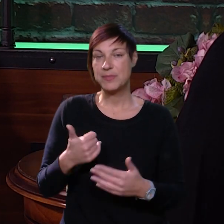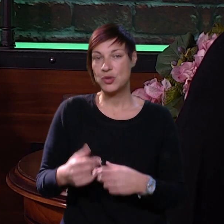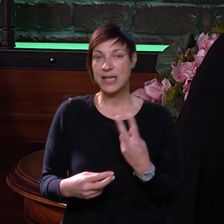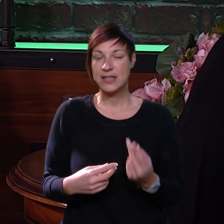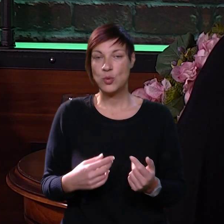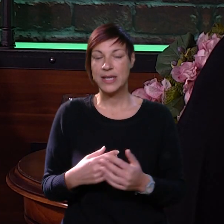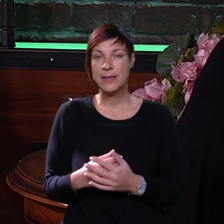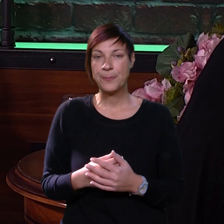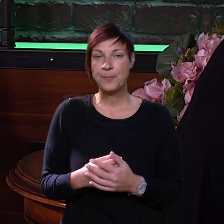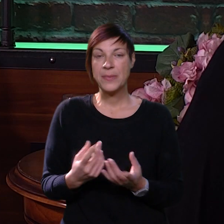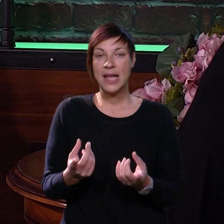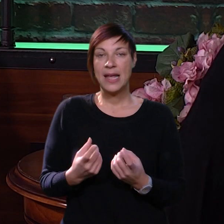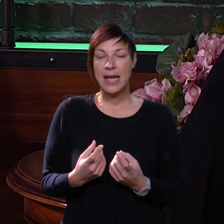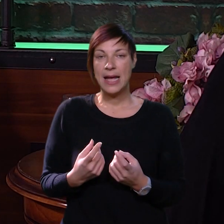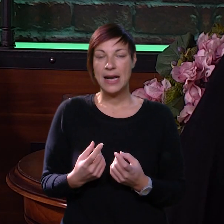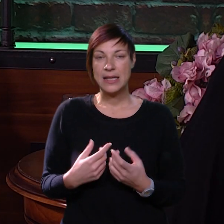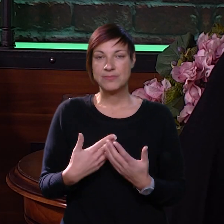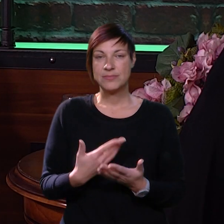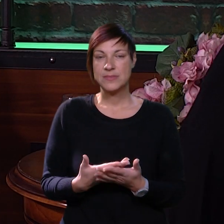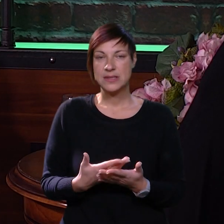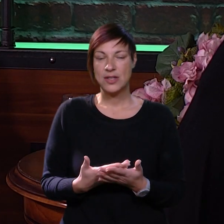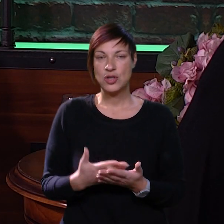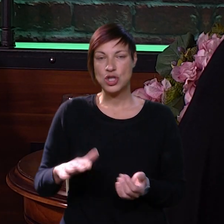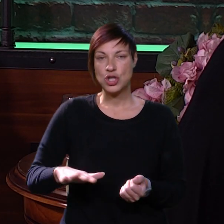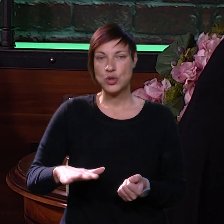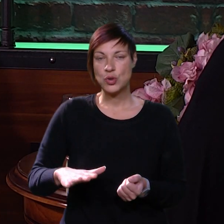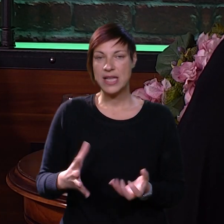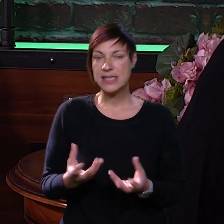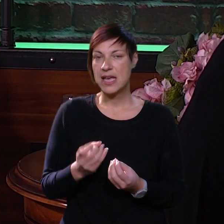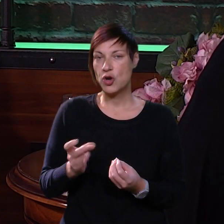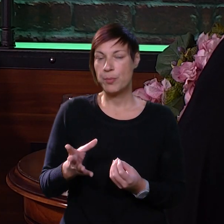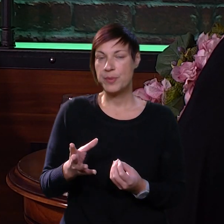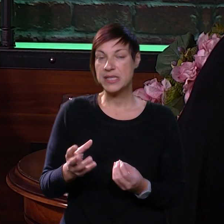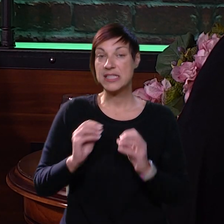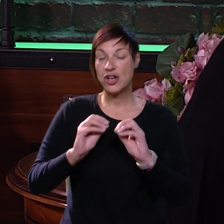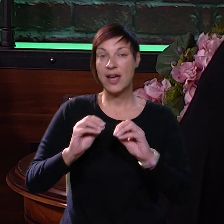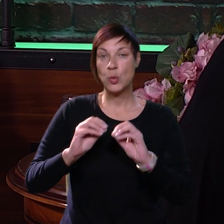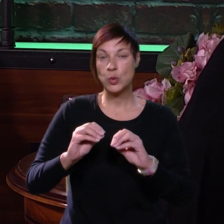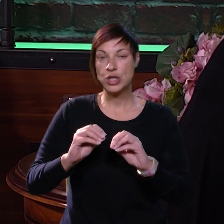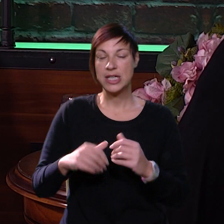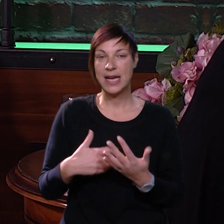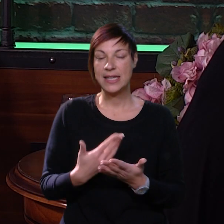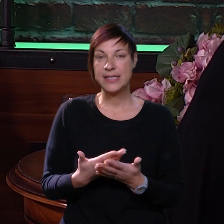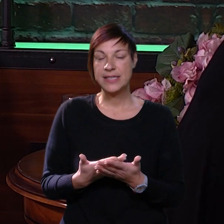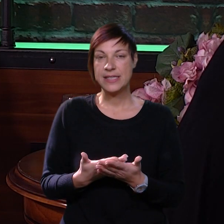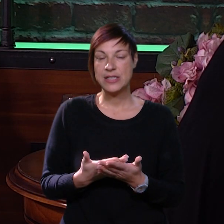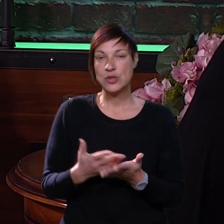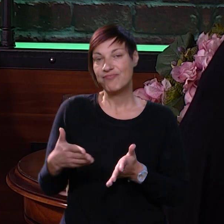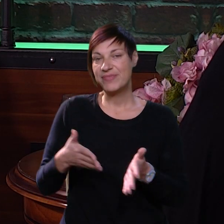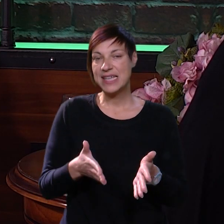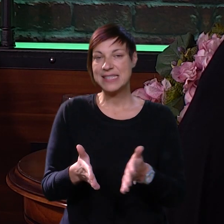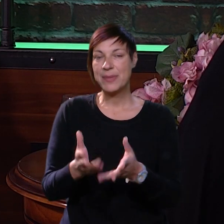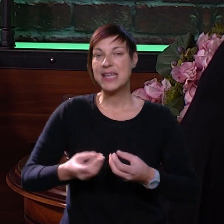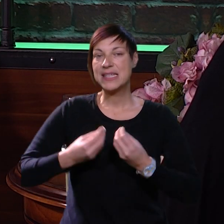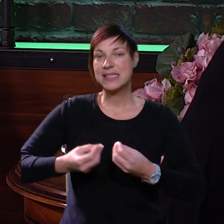jedni između drugih, ali zapravo ono što su djeca jako brzo naučila, su te neke